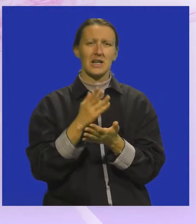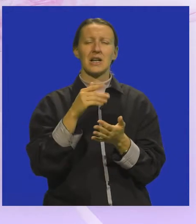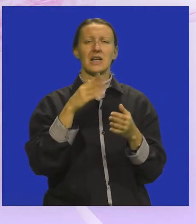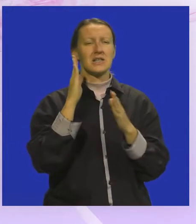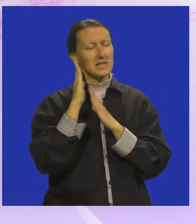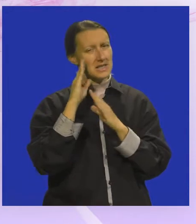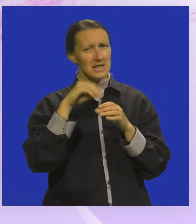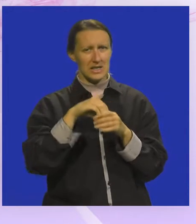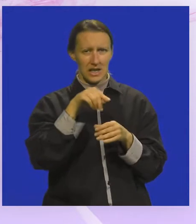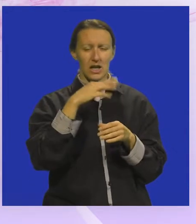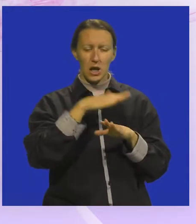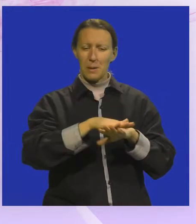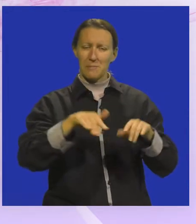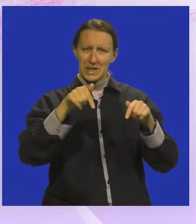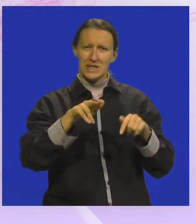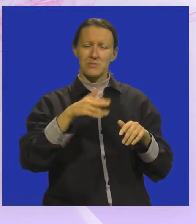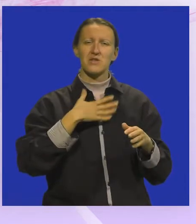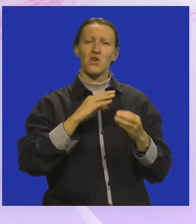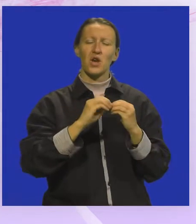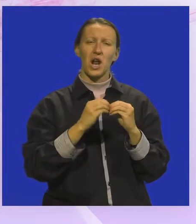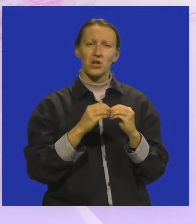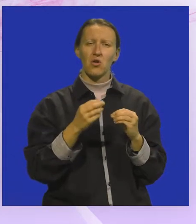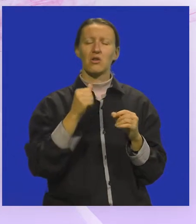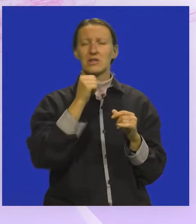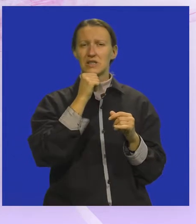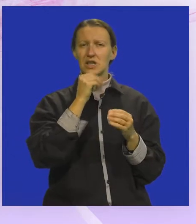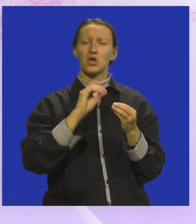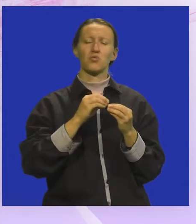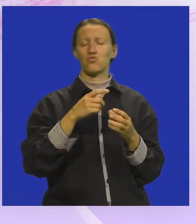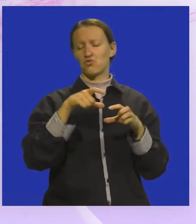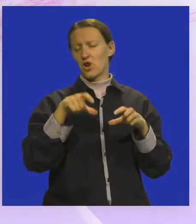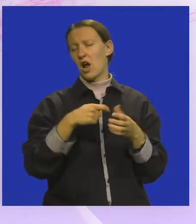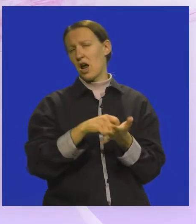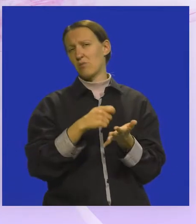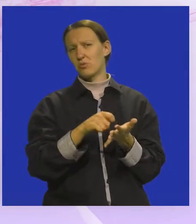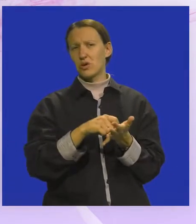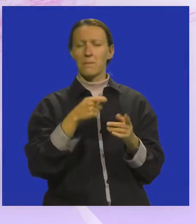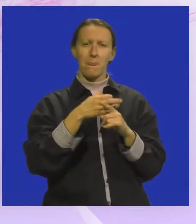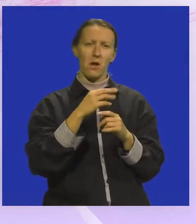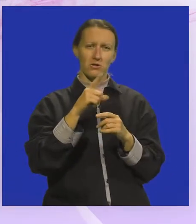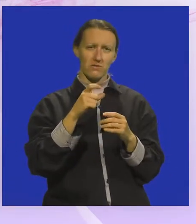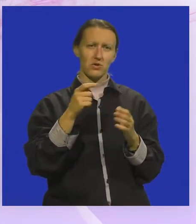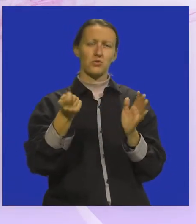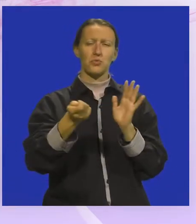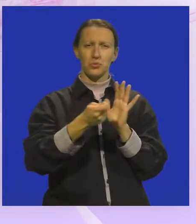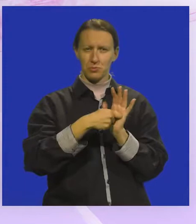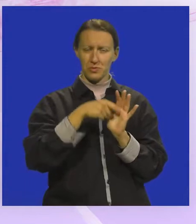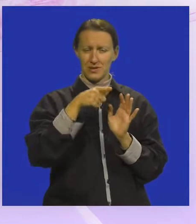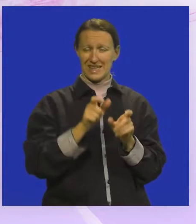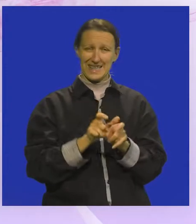stanovanje i u prizemlju su imali svoje radionice i dućane. Znači, obitelj Kozlović kupuje te zgrade,